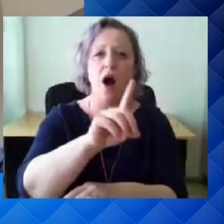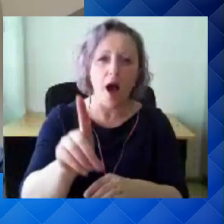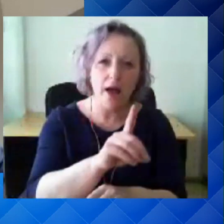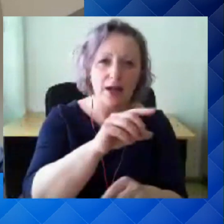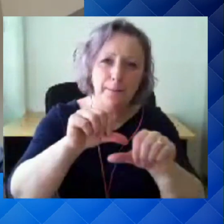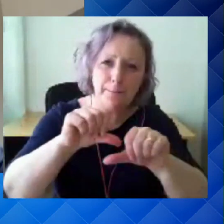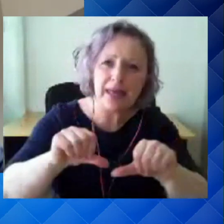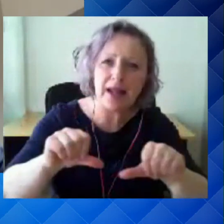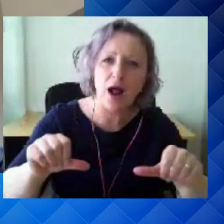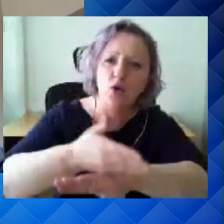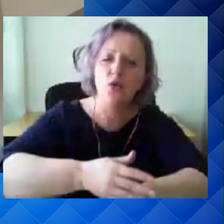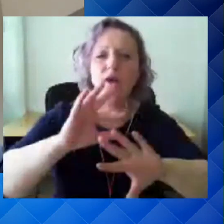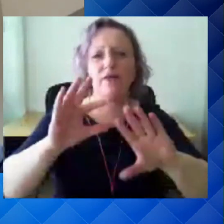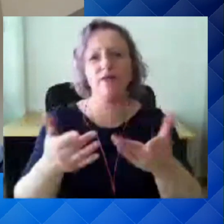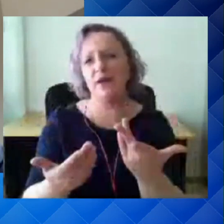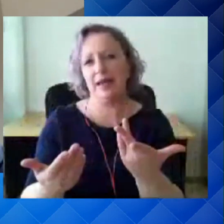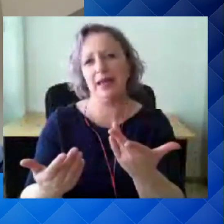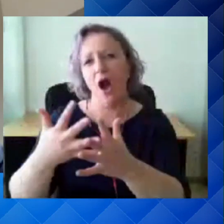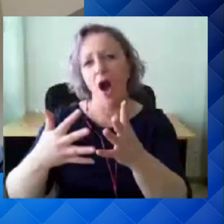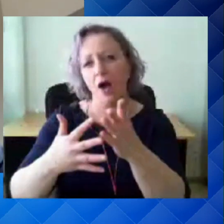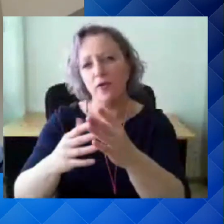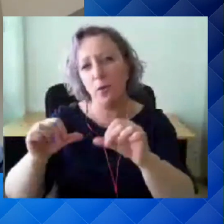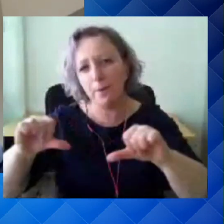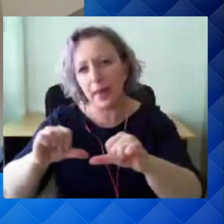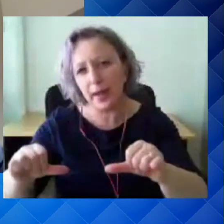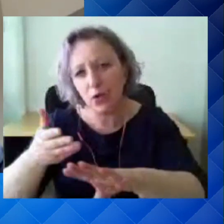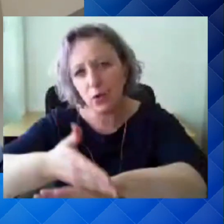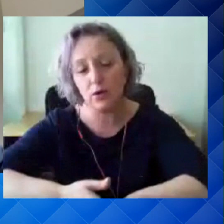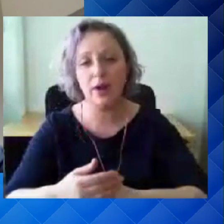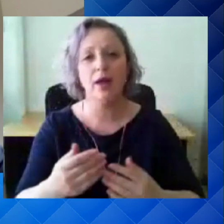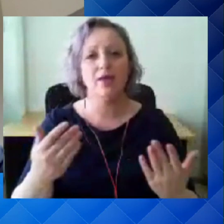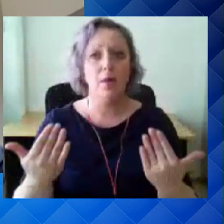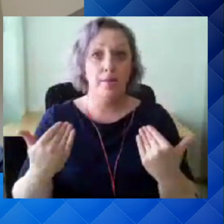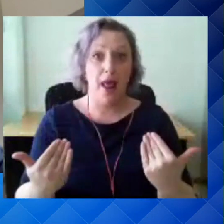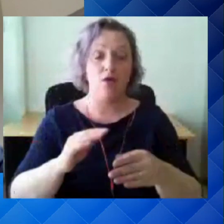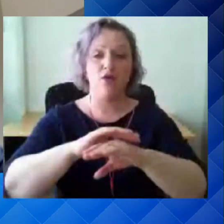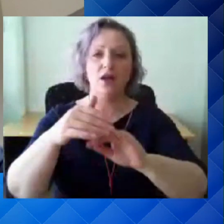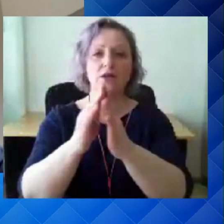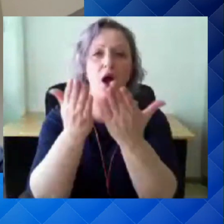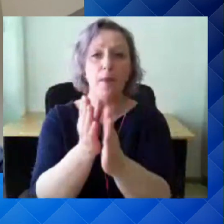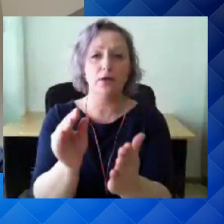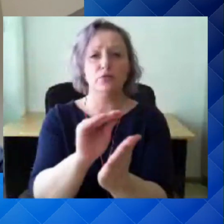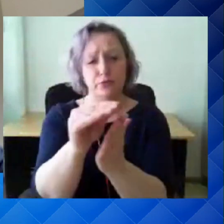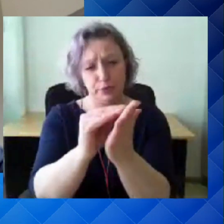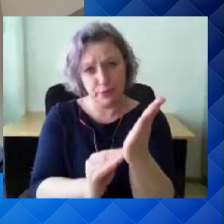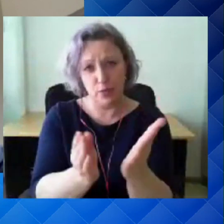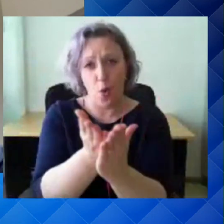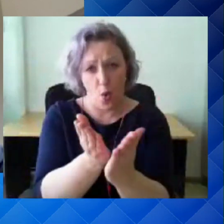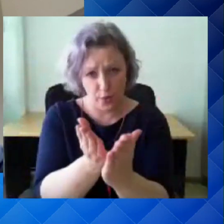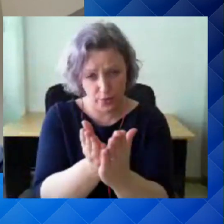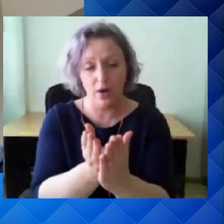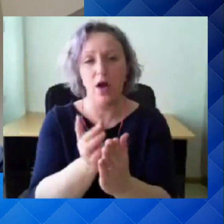kehtestamiseks. Et noh, on tänasel selles valges raamatus kiires, aga nagu ma ka ütlesin, siis on seal